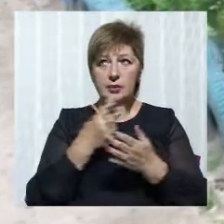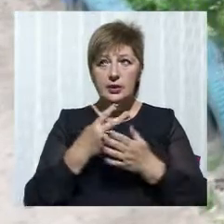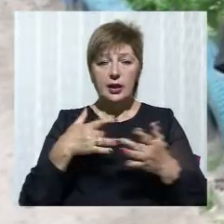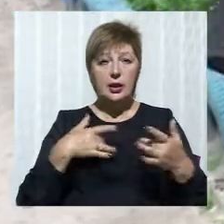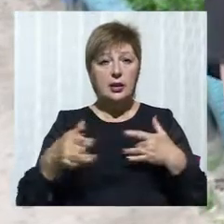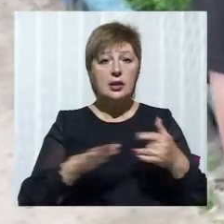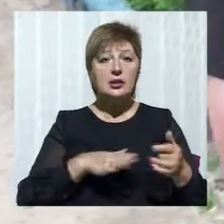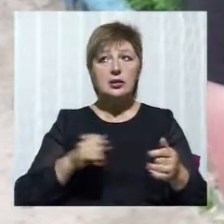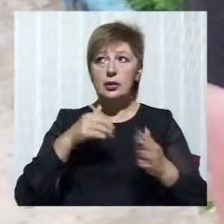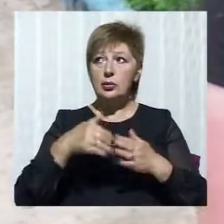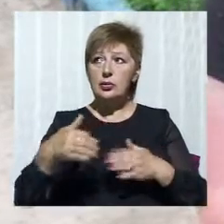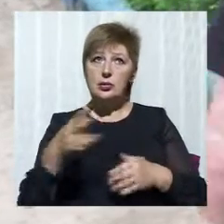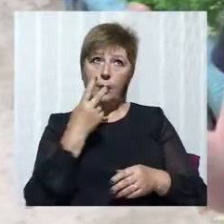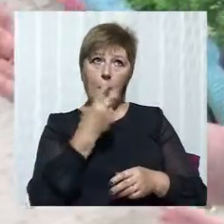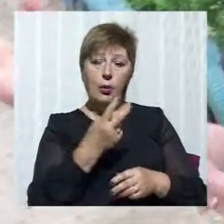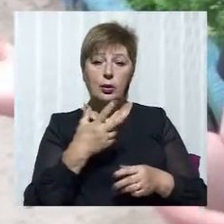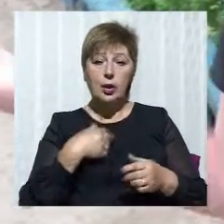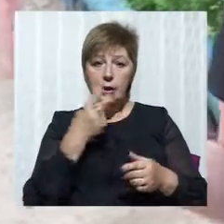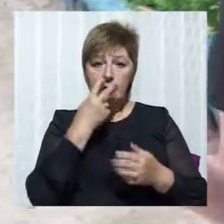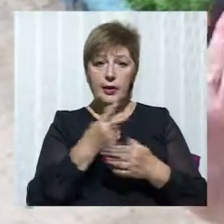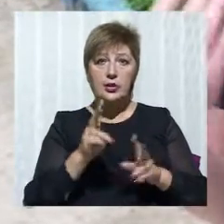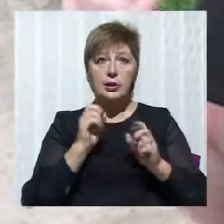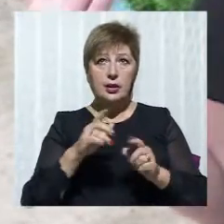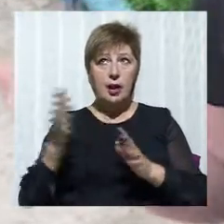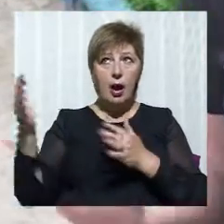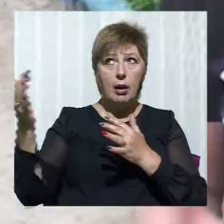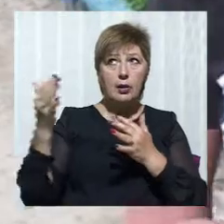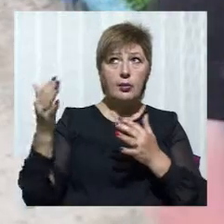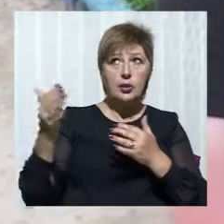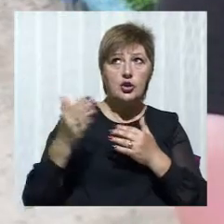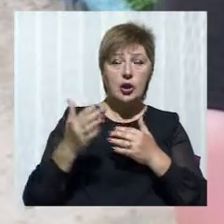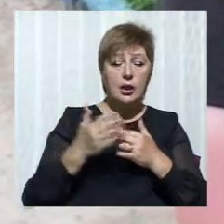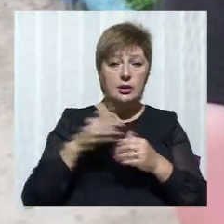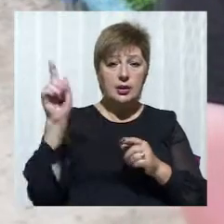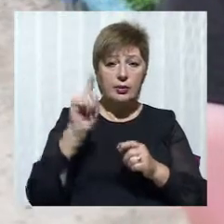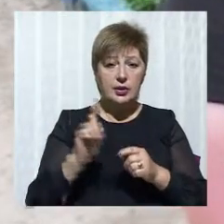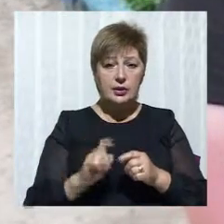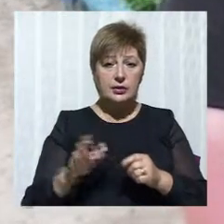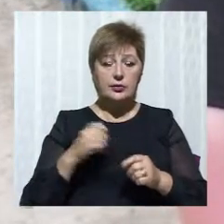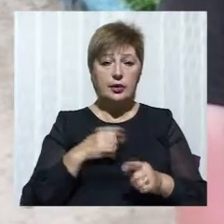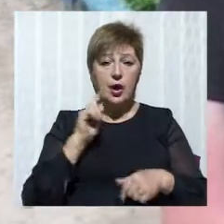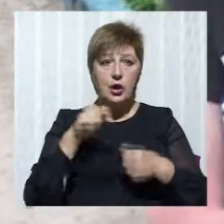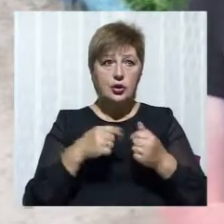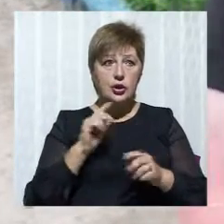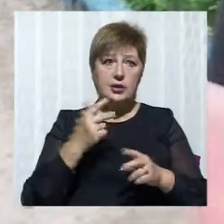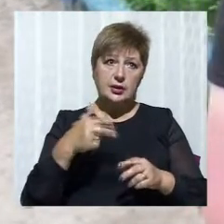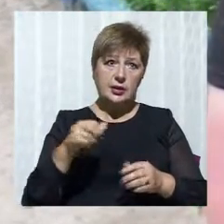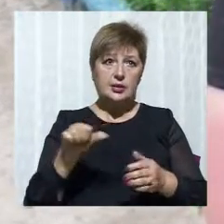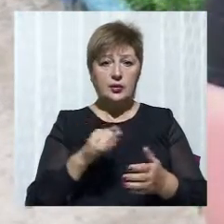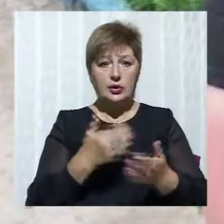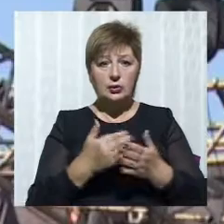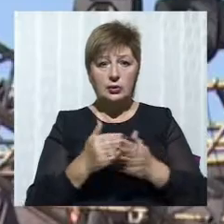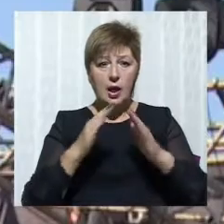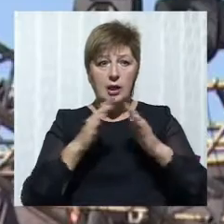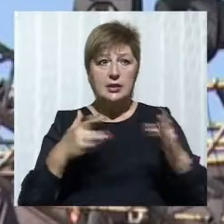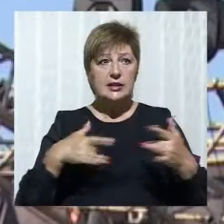Ми дивилися на сцену з боку і бачили, як наближаються блискавка. Буквально через півгодини ми побачили, що сцена та дах над нею від пориви вітру